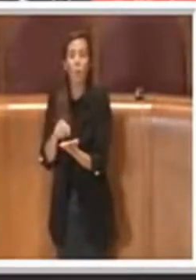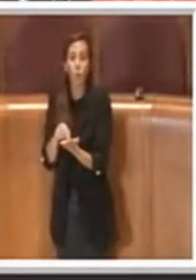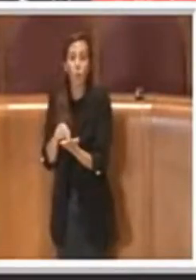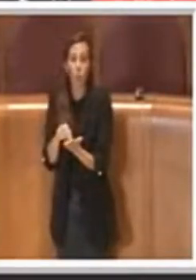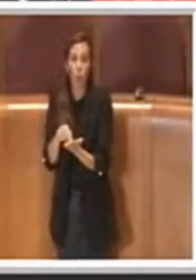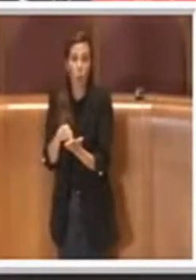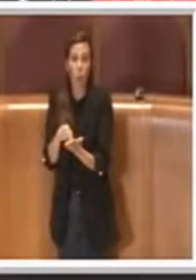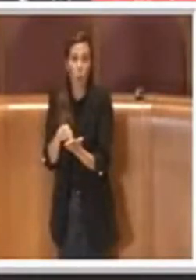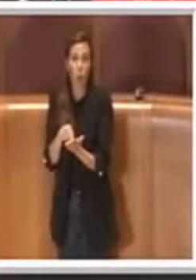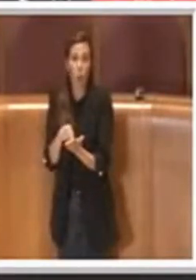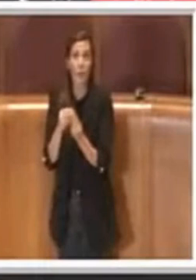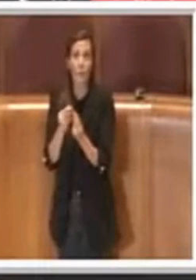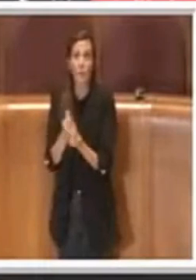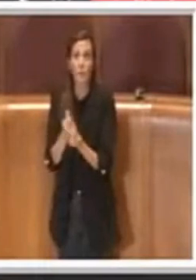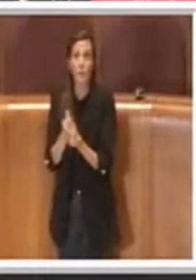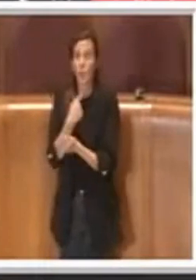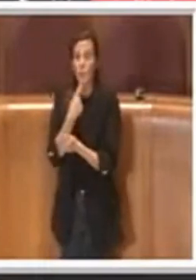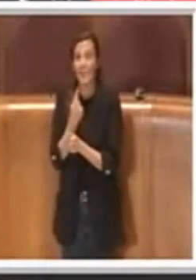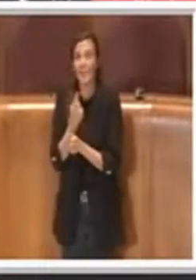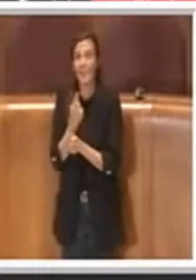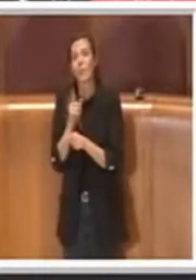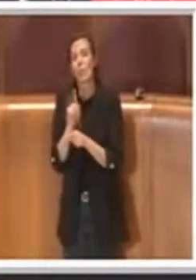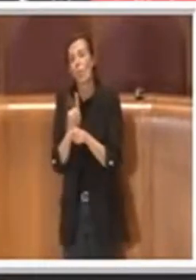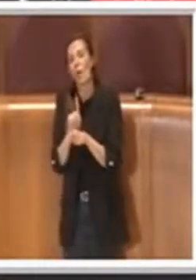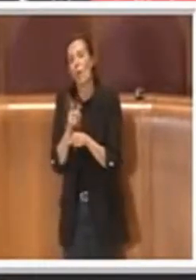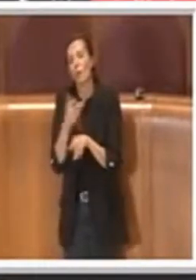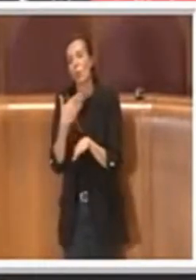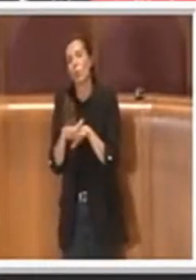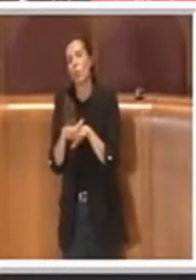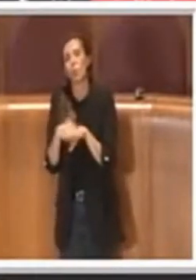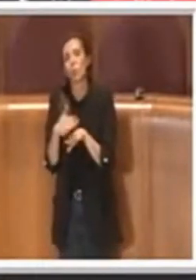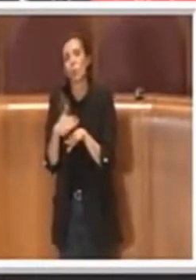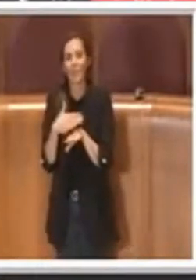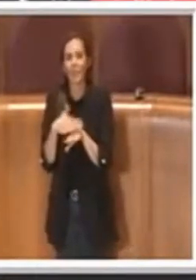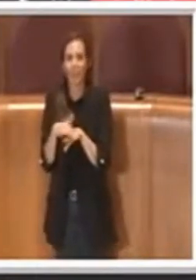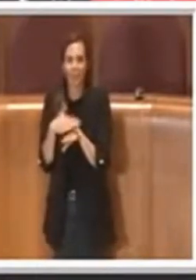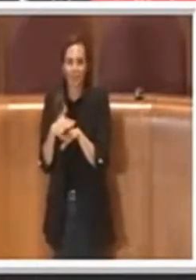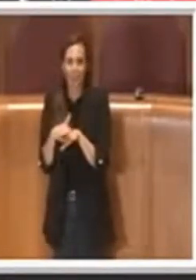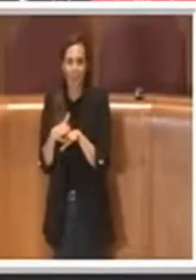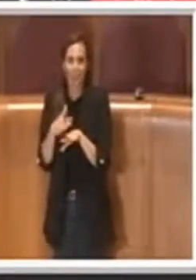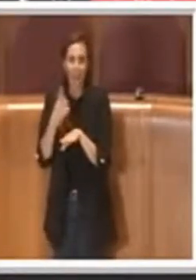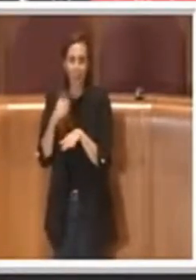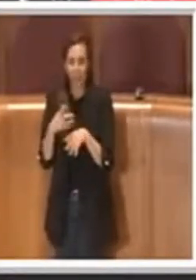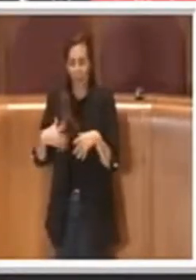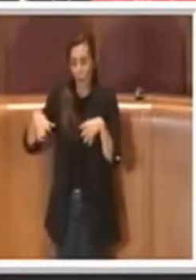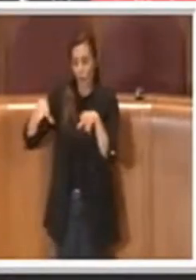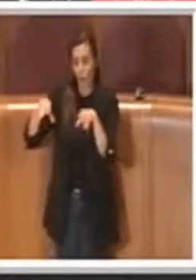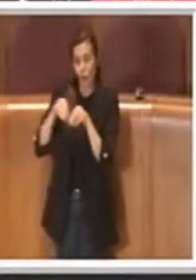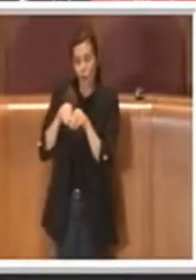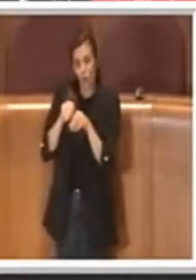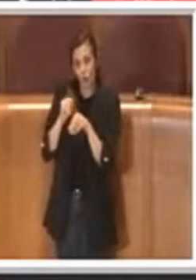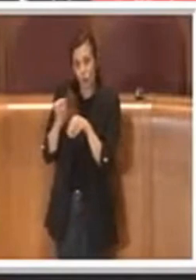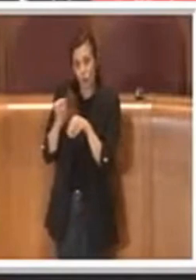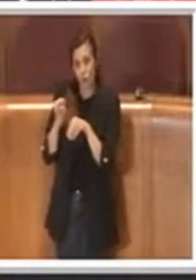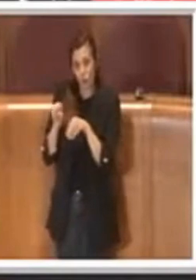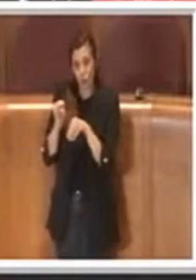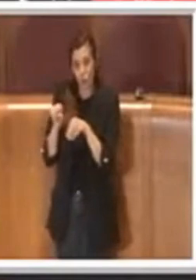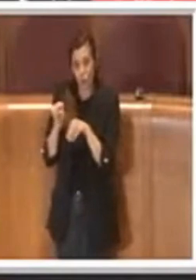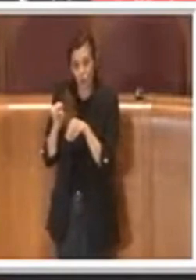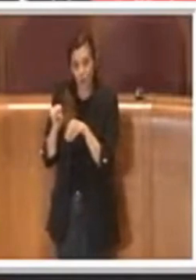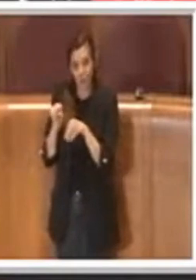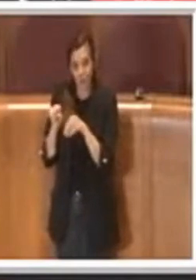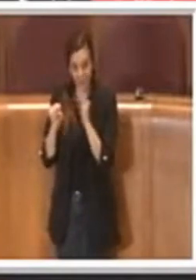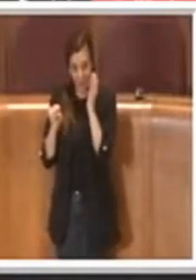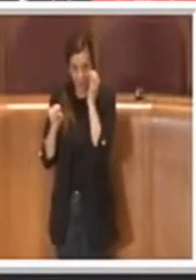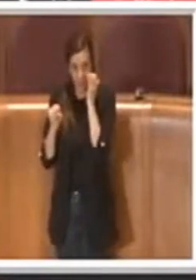insomma, essere usata strumentalmente per tacciare l'aggiunta di non aver attuato gli